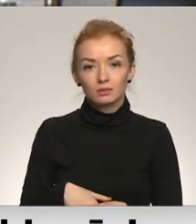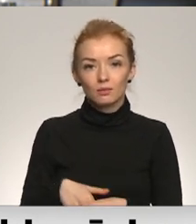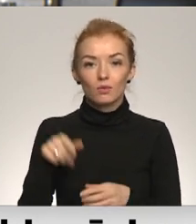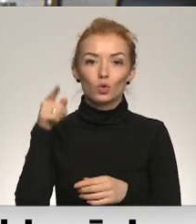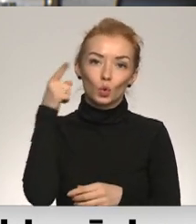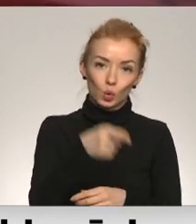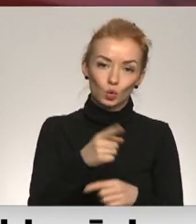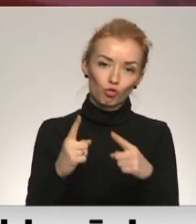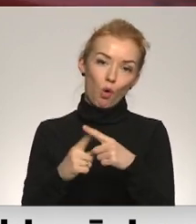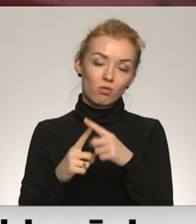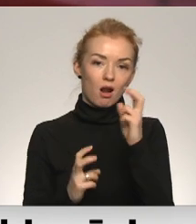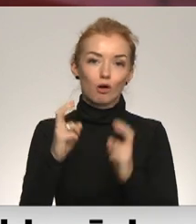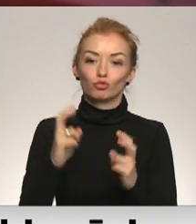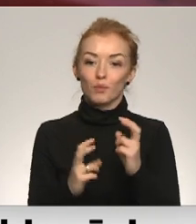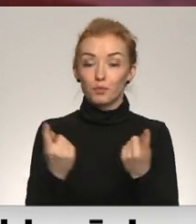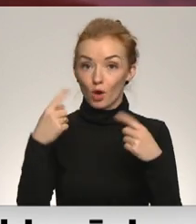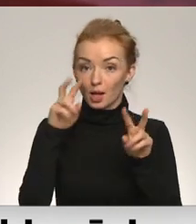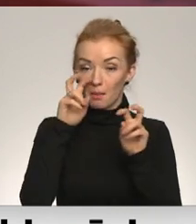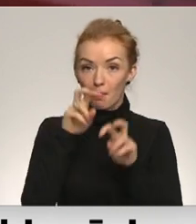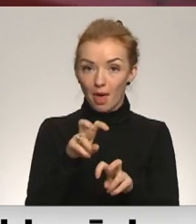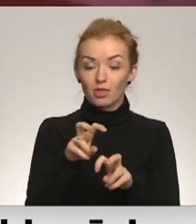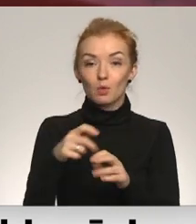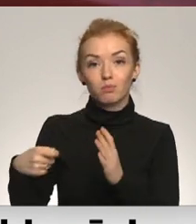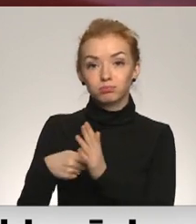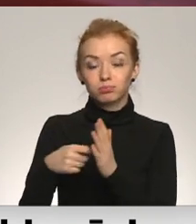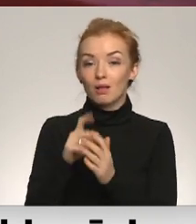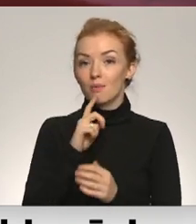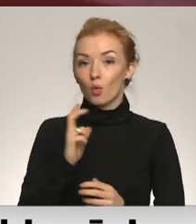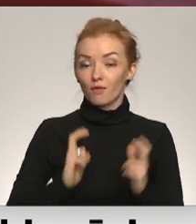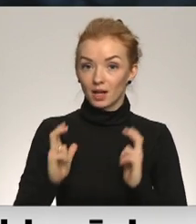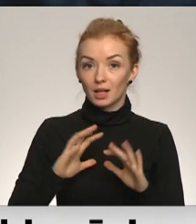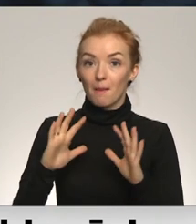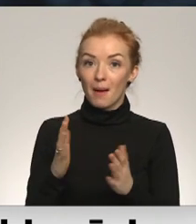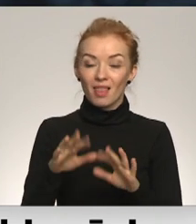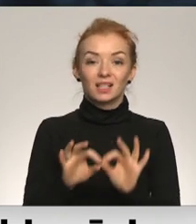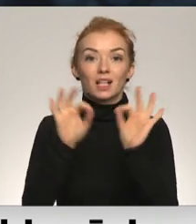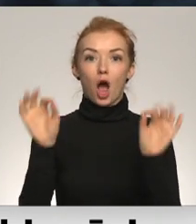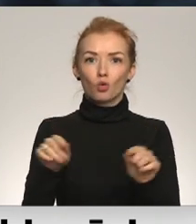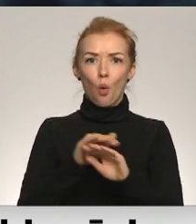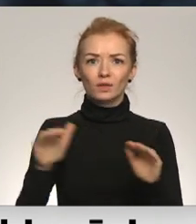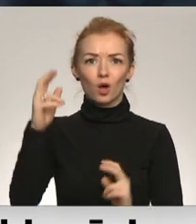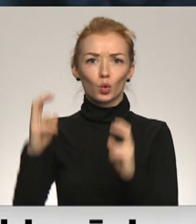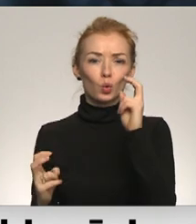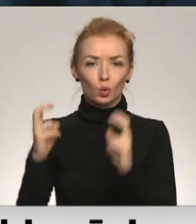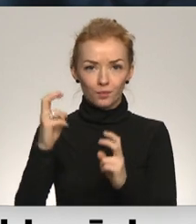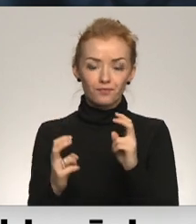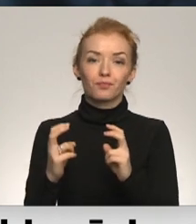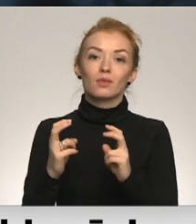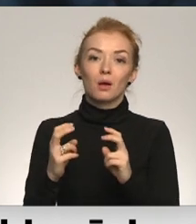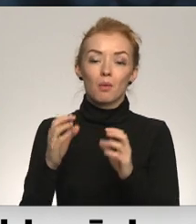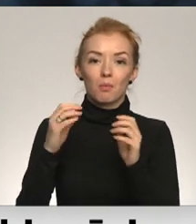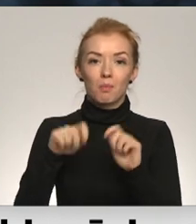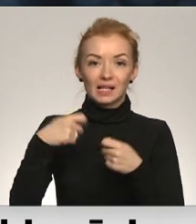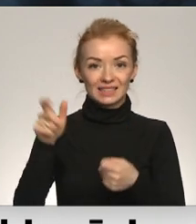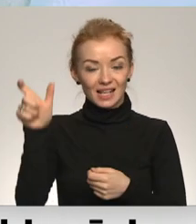tūkstošiem tonām. Šobrīd pētījums finansēja Liepājas universitāte, bet lai uzsākt biogāzes rūpniecis, skražošana Uldis Žaimis cer